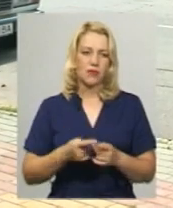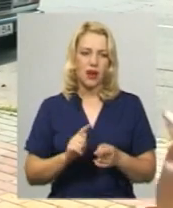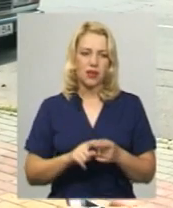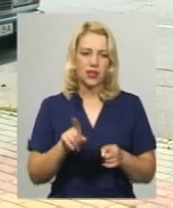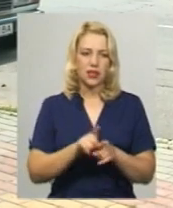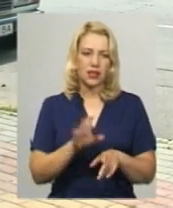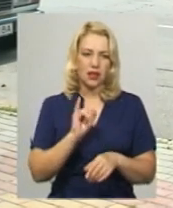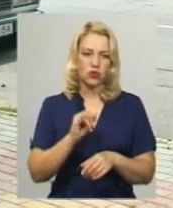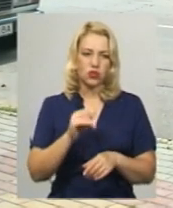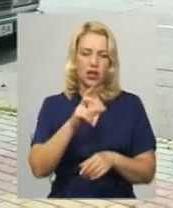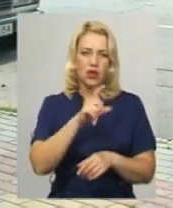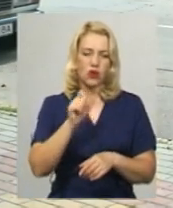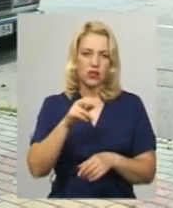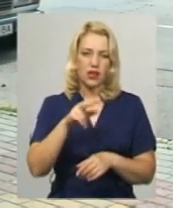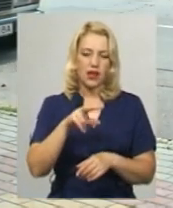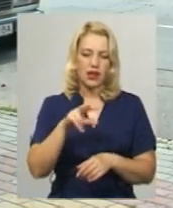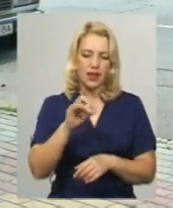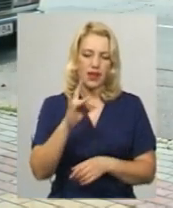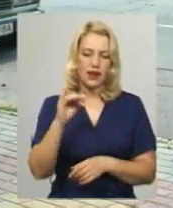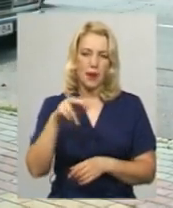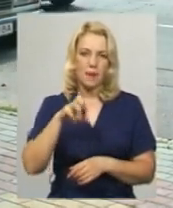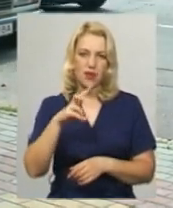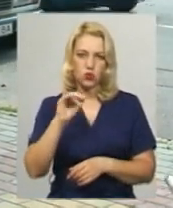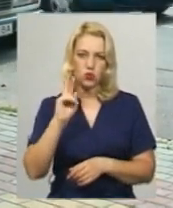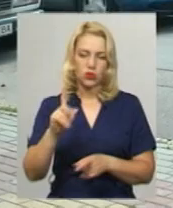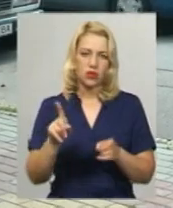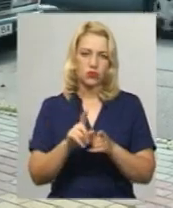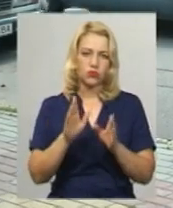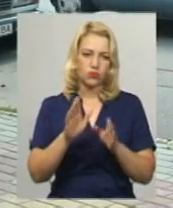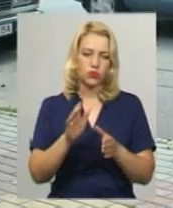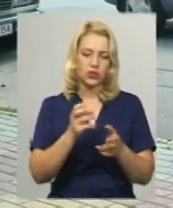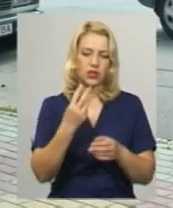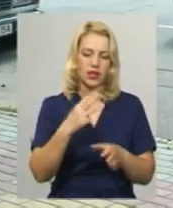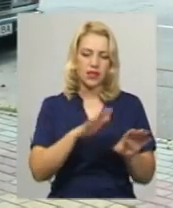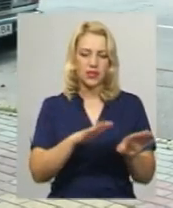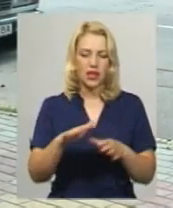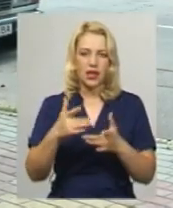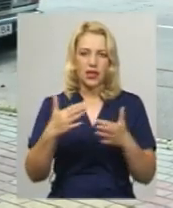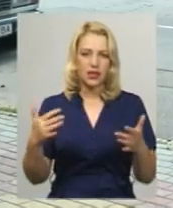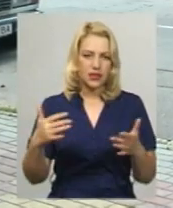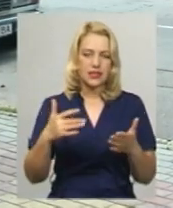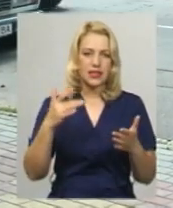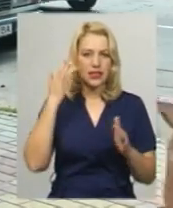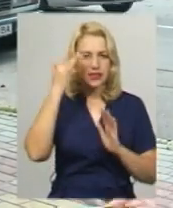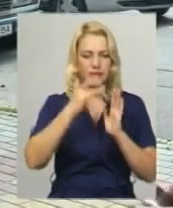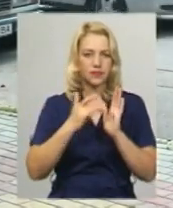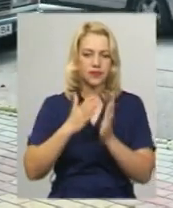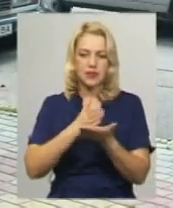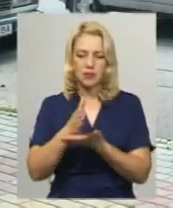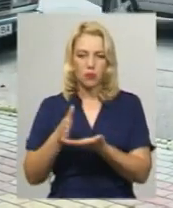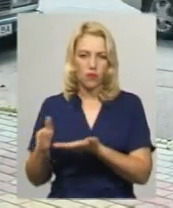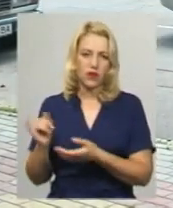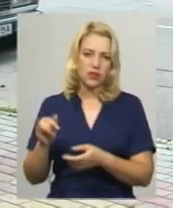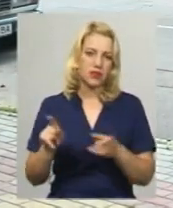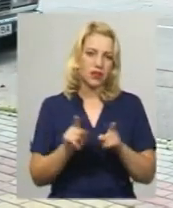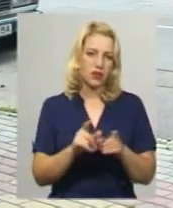Лівін та стендап-хедлайнер Лера Мандзюк. Також функціонуватиме 13 локацій за різним концептуальним спрямуванням. І також готуємо безліч